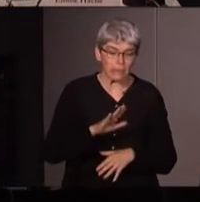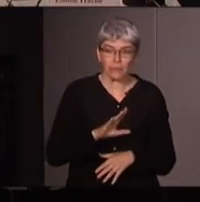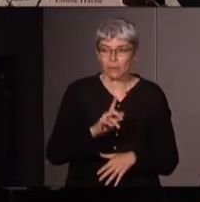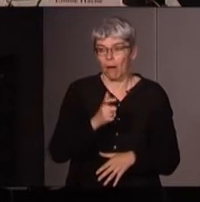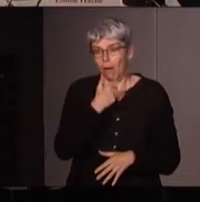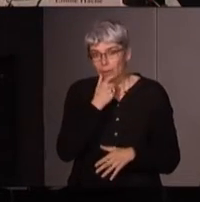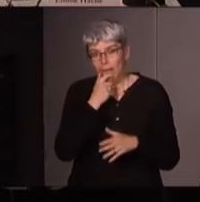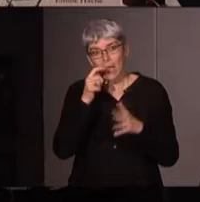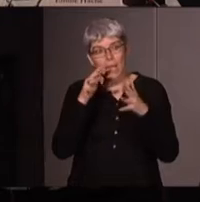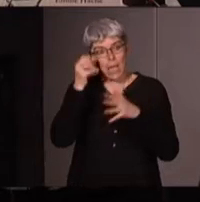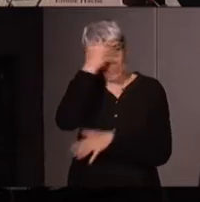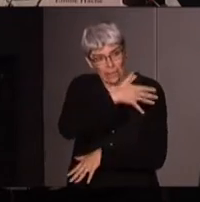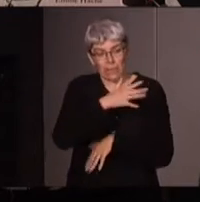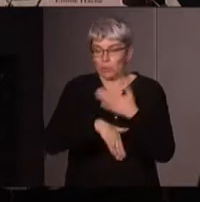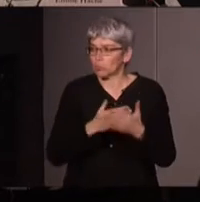merci